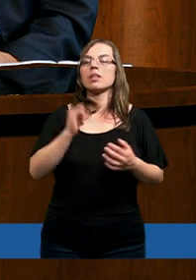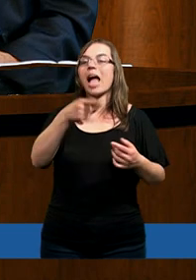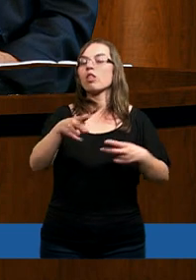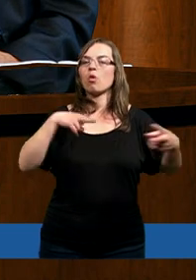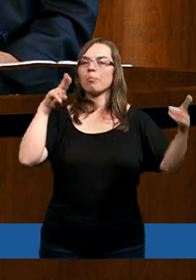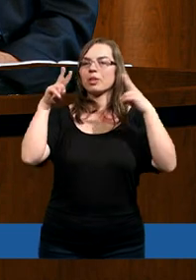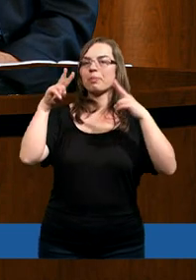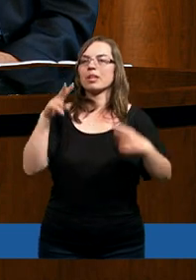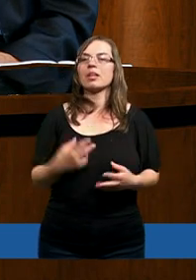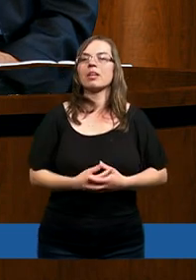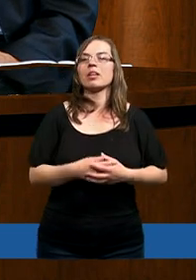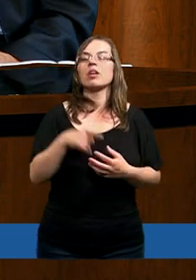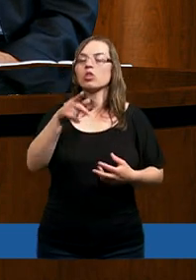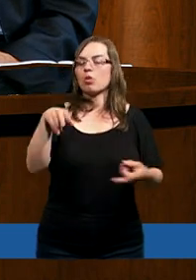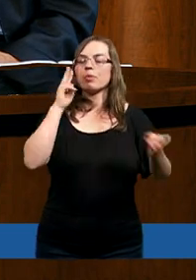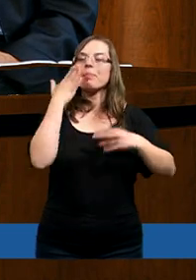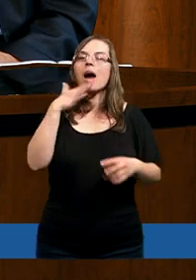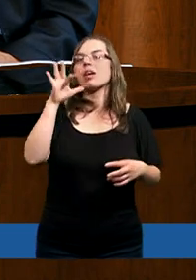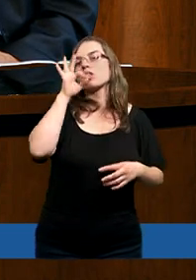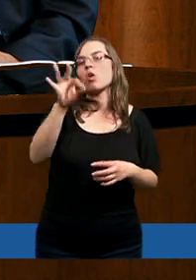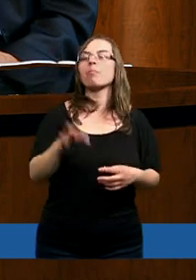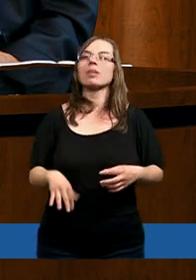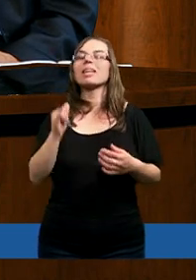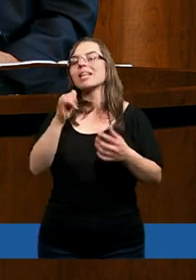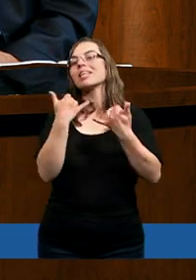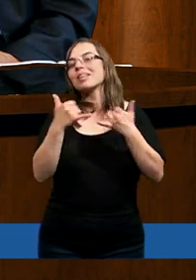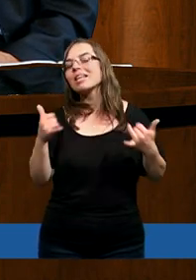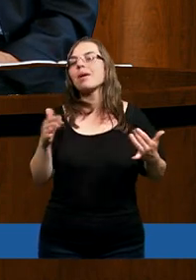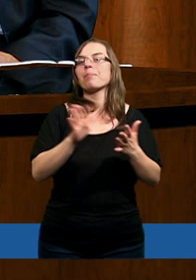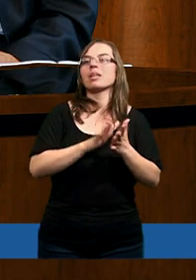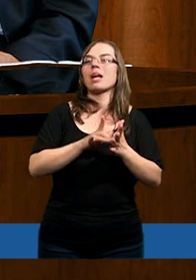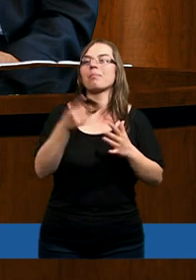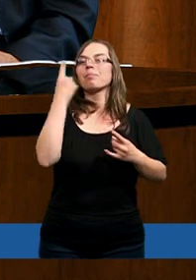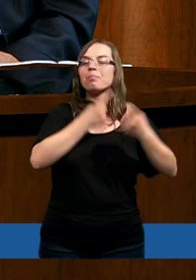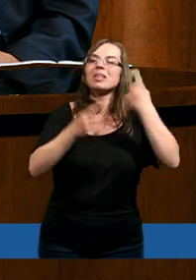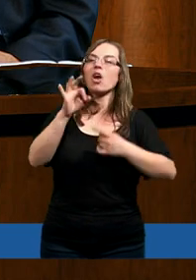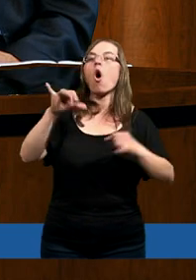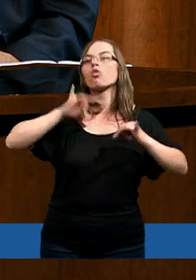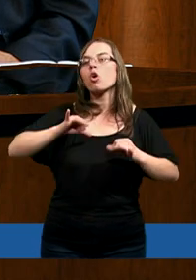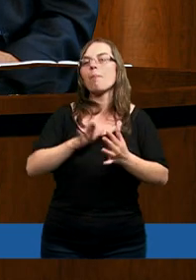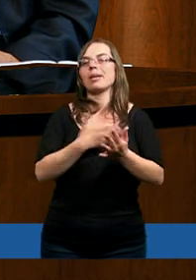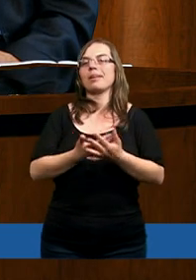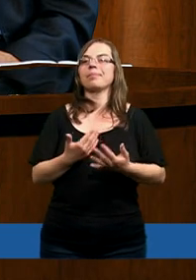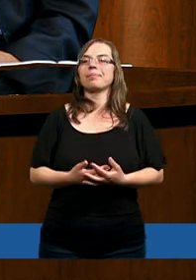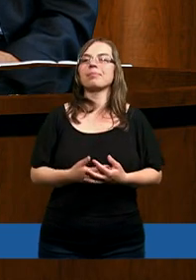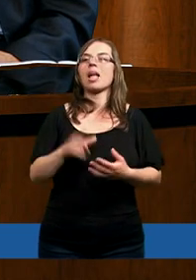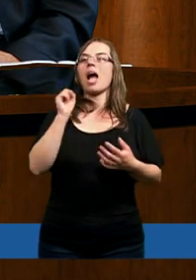Wiecie, jak to brzmi? No to brzmi bardzo dobrze. On się ujmuje za innymi. Tak naprawdę myśli o sobie.